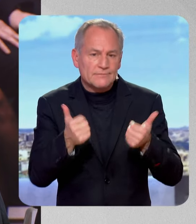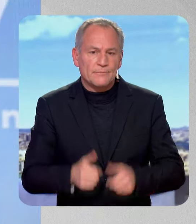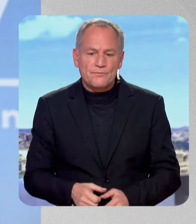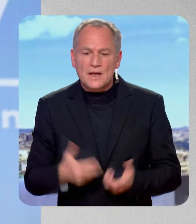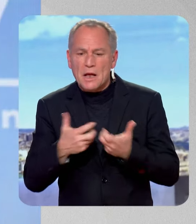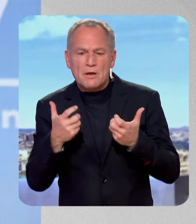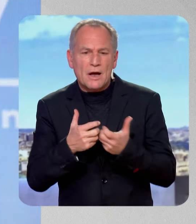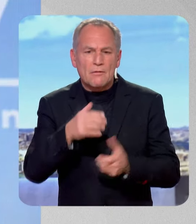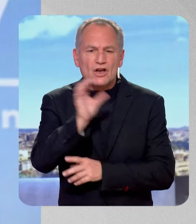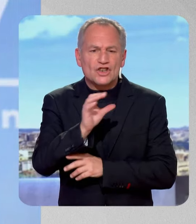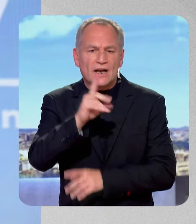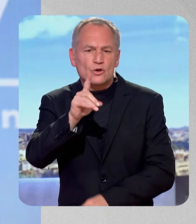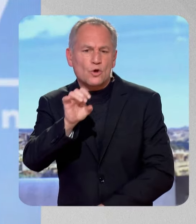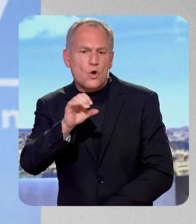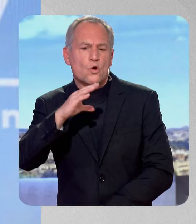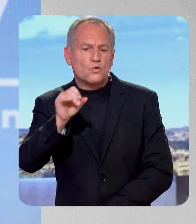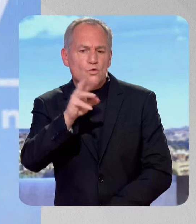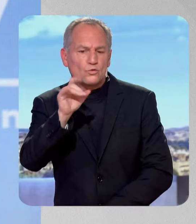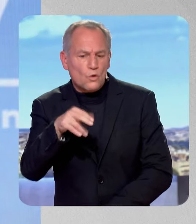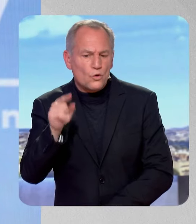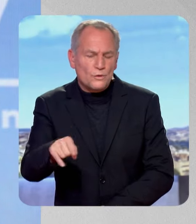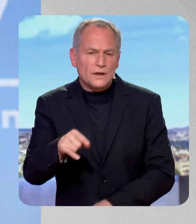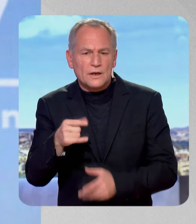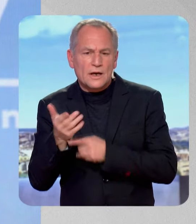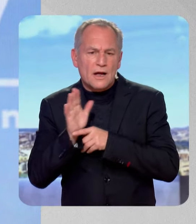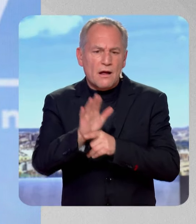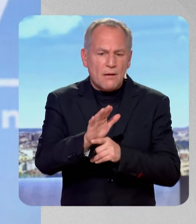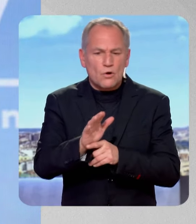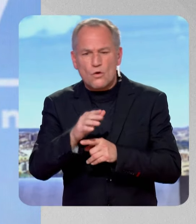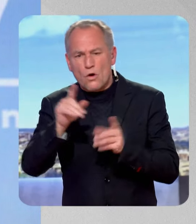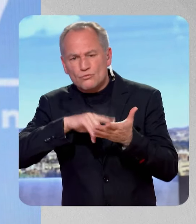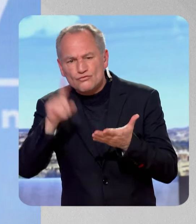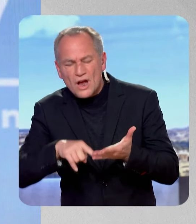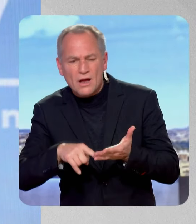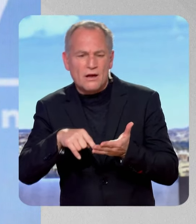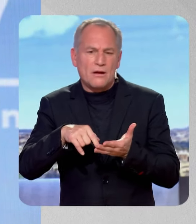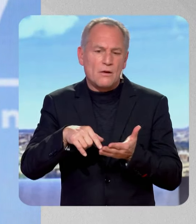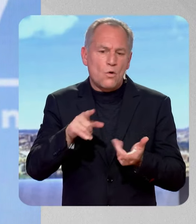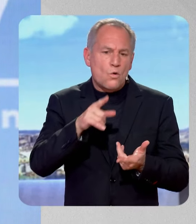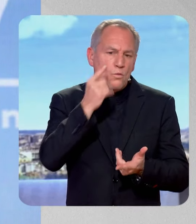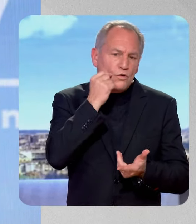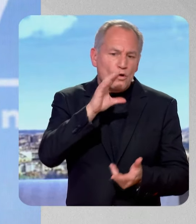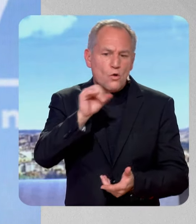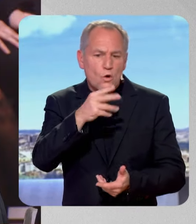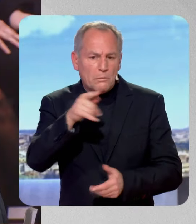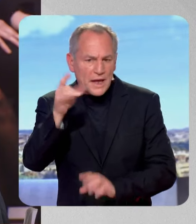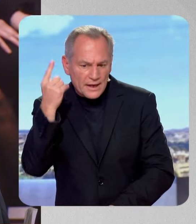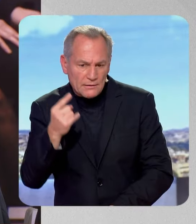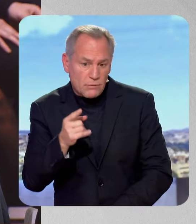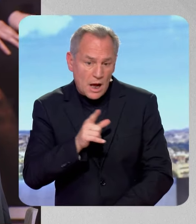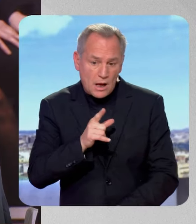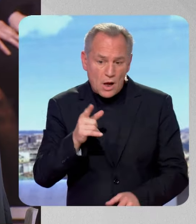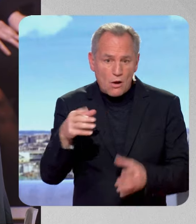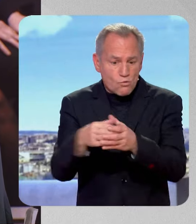que Charles Lecourson, qui est rapporteur général du budget, ou M. Copé, vous le savez, là non plus, nous ne sommes pas dans le même camp politique, mais pourtant nous